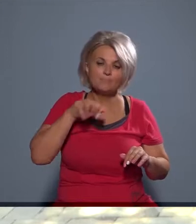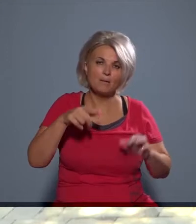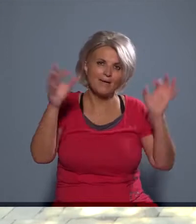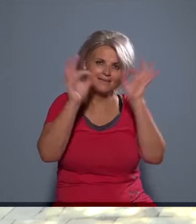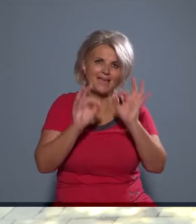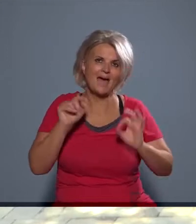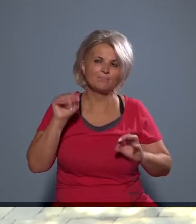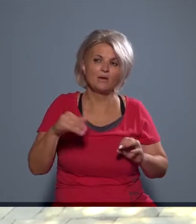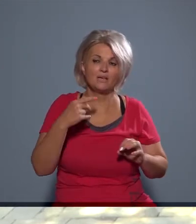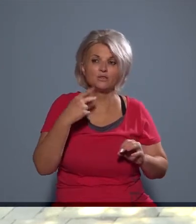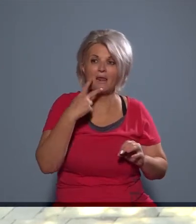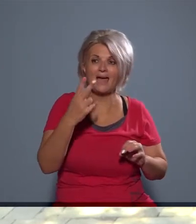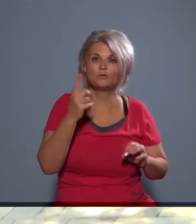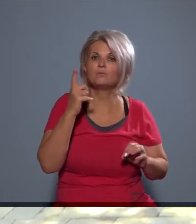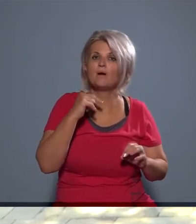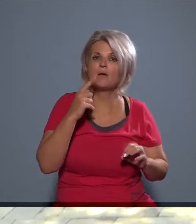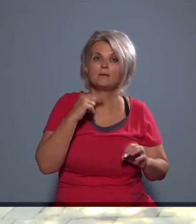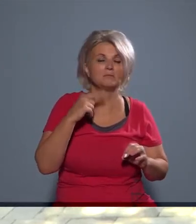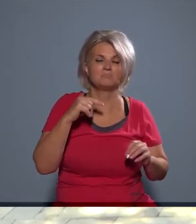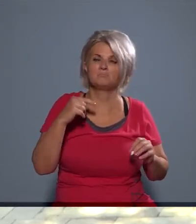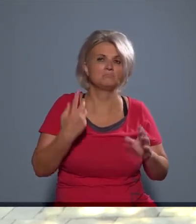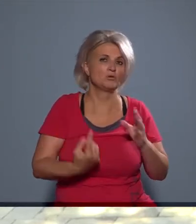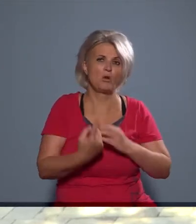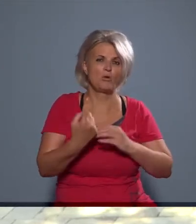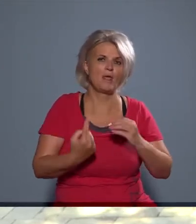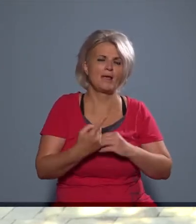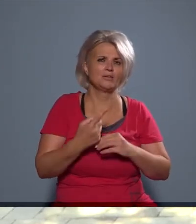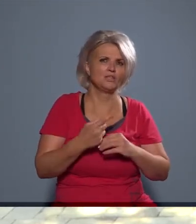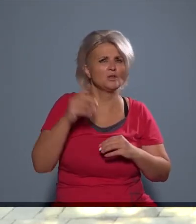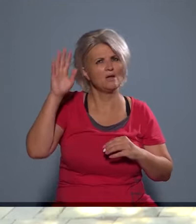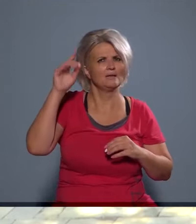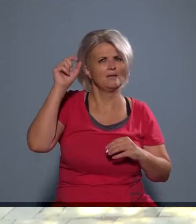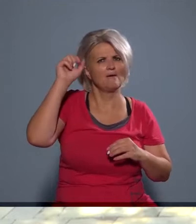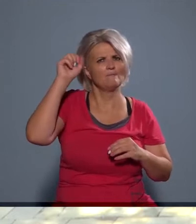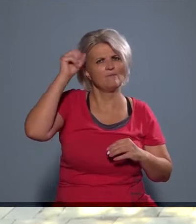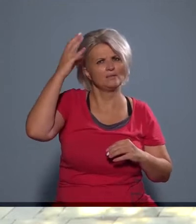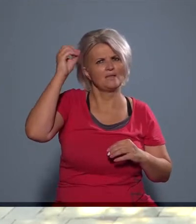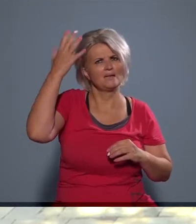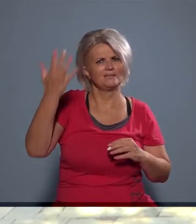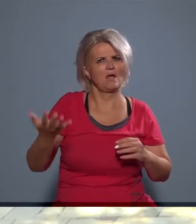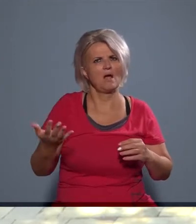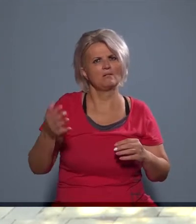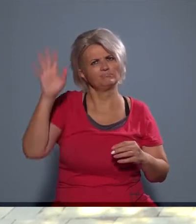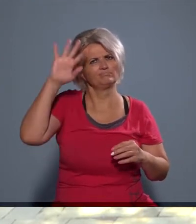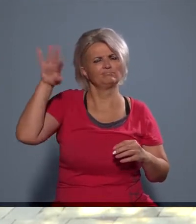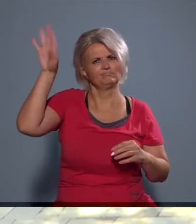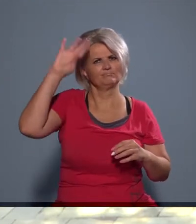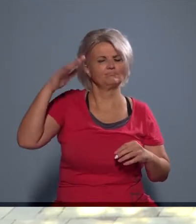hanem bement a gyárba, és látott valamit, ami nem megszokott, és hogy megmozgatta a fantáziáját. És ez nekem